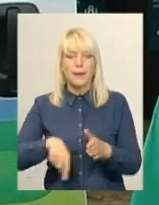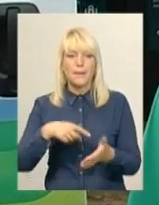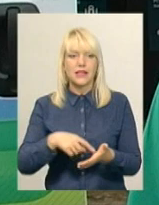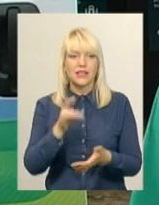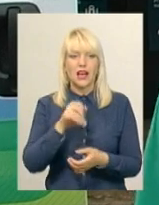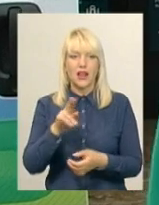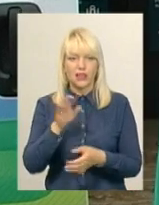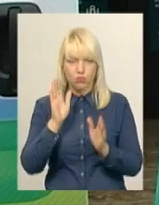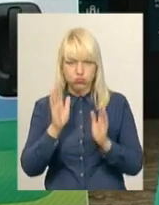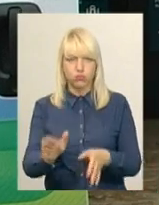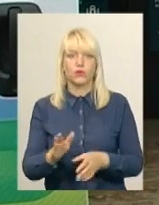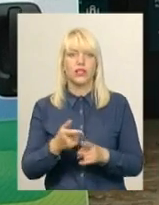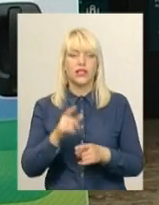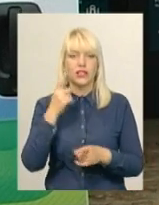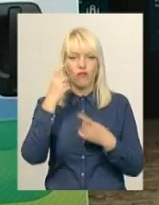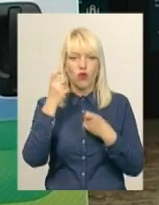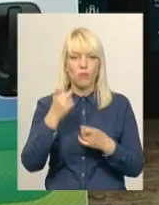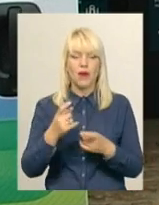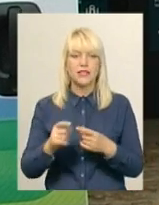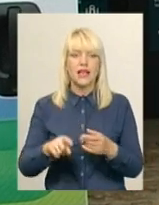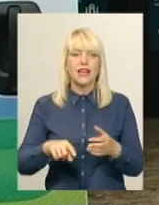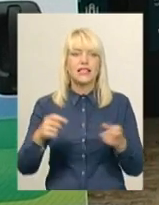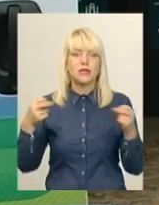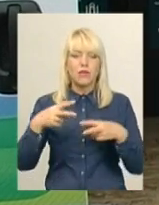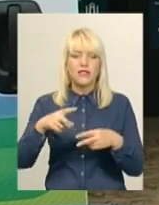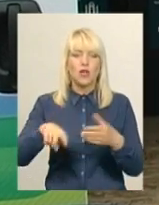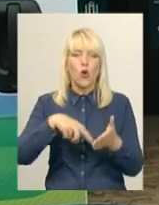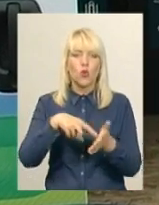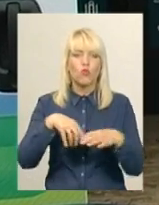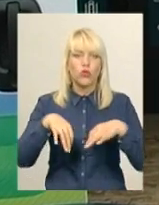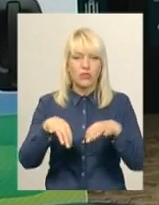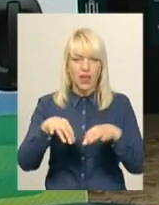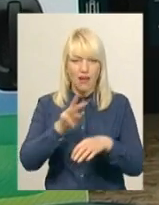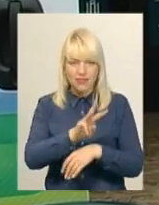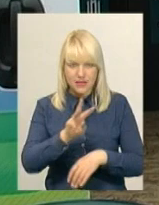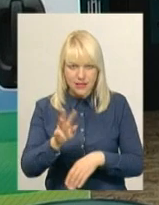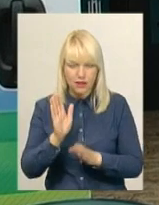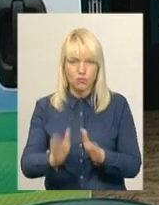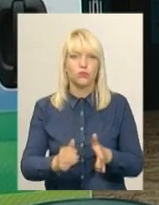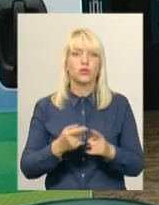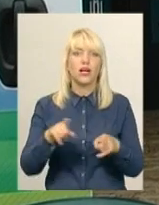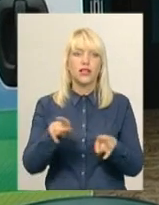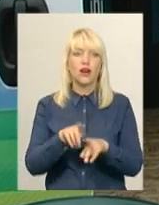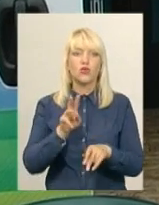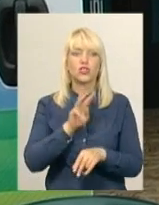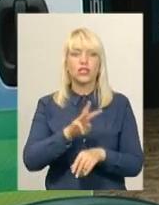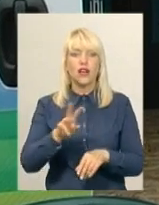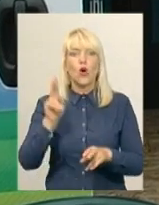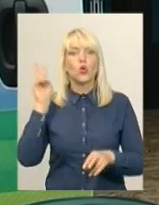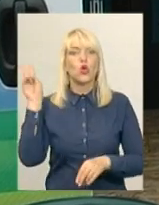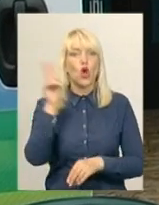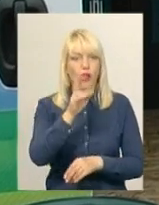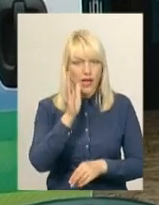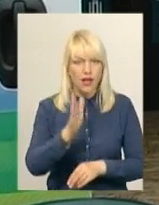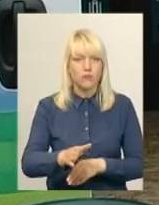інформація, на сайті Хмельницької комунальні підприємства спецкомунтранс буде інформація. Також розміщується інформація в тролейбусах